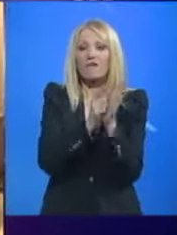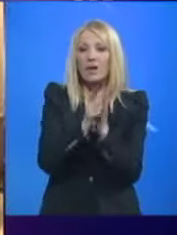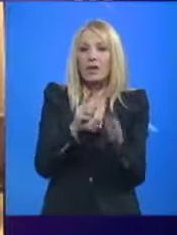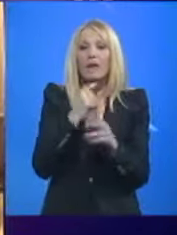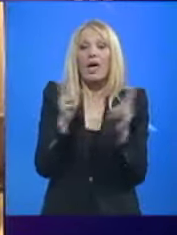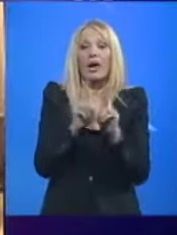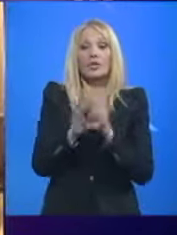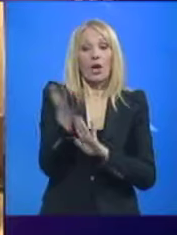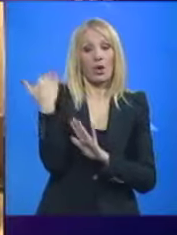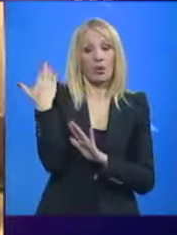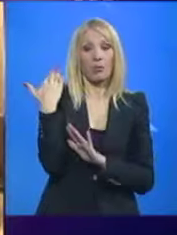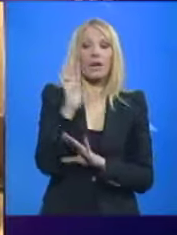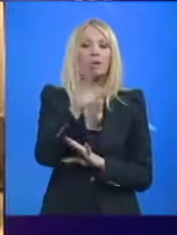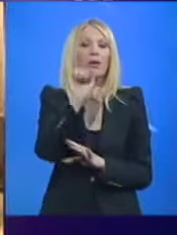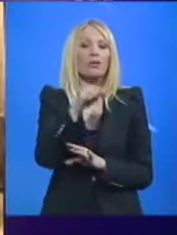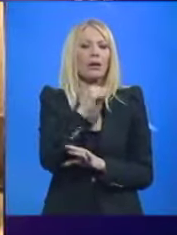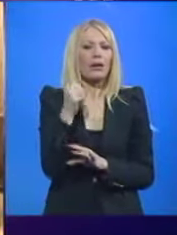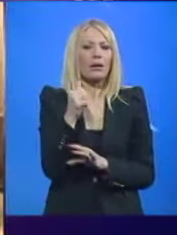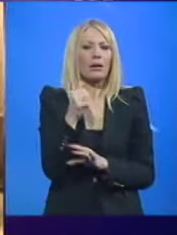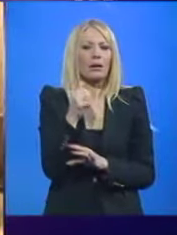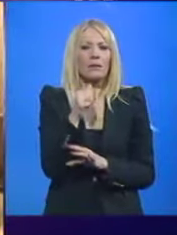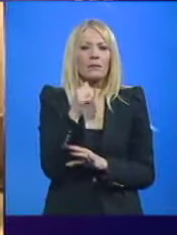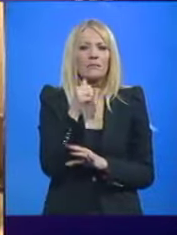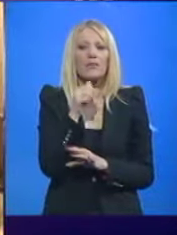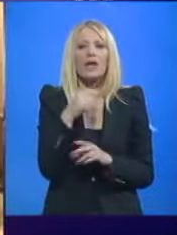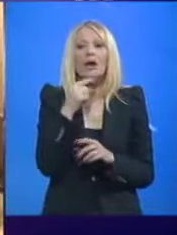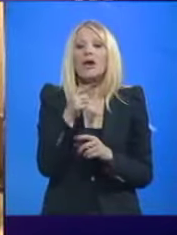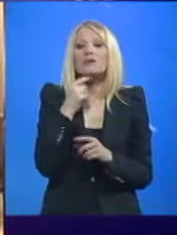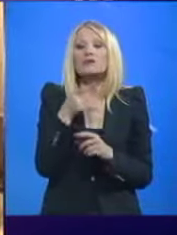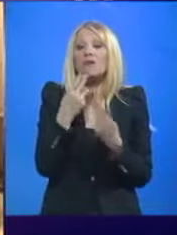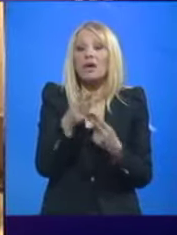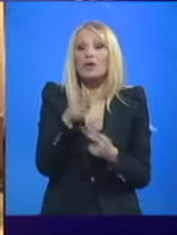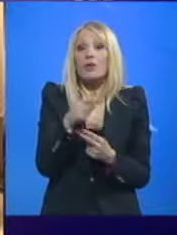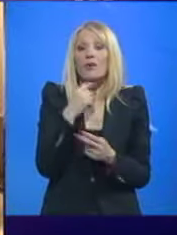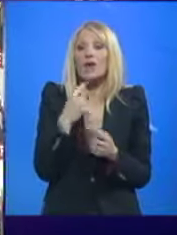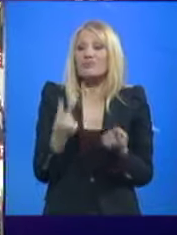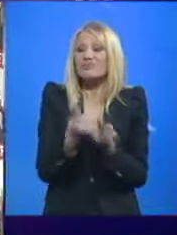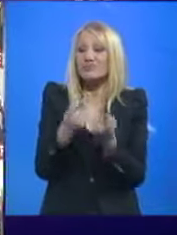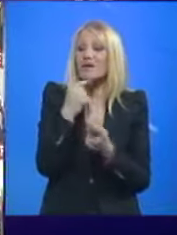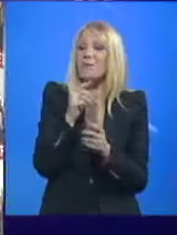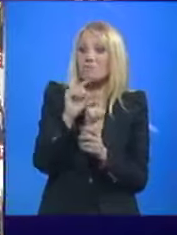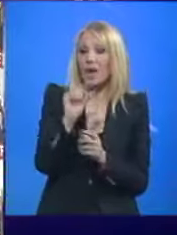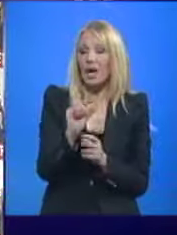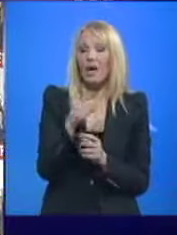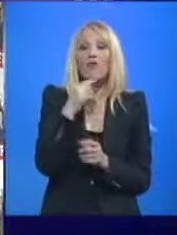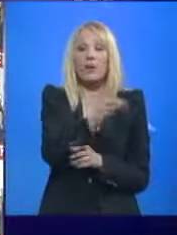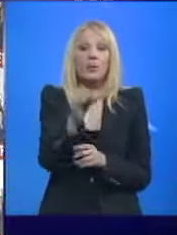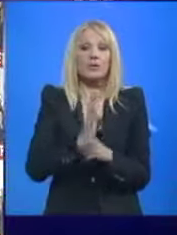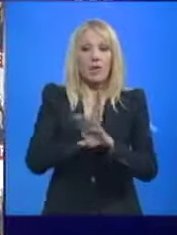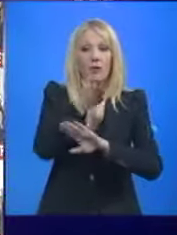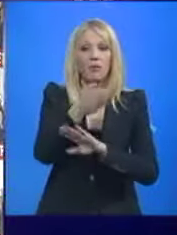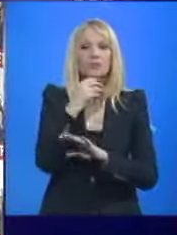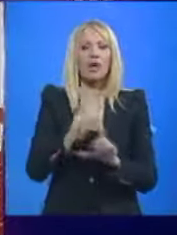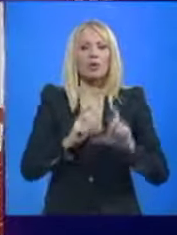kraće nego ranije, tako da je saznena vrednost ove kampanje dosta mala. Opozicija u ove izbore ulazi sa